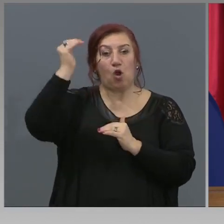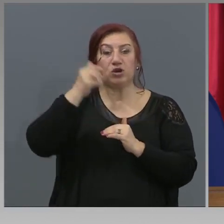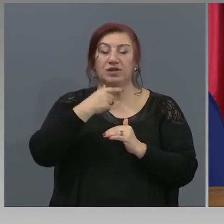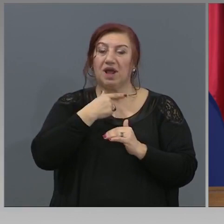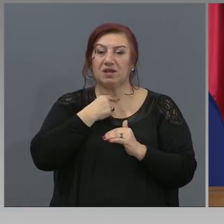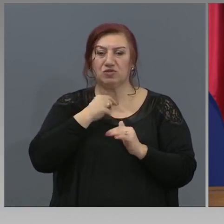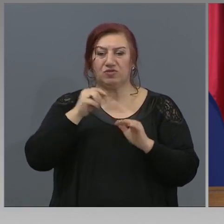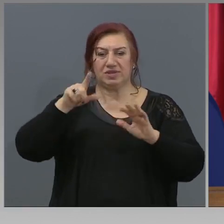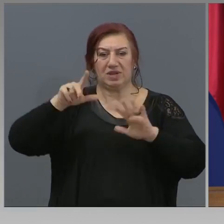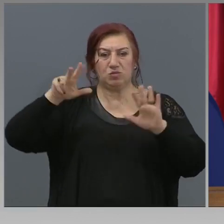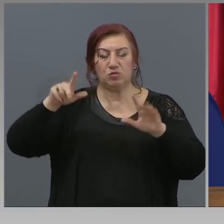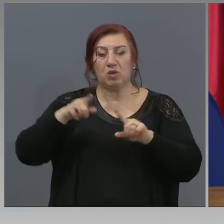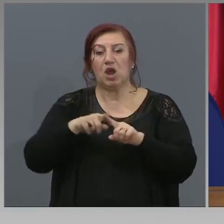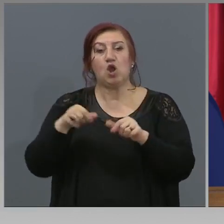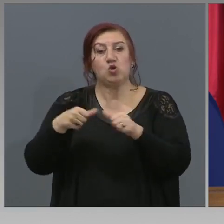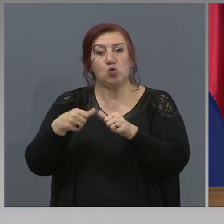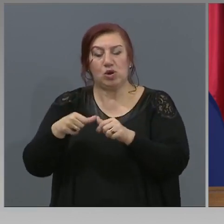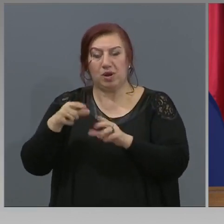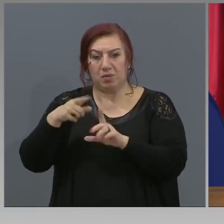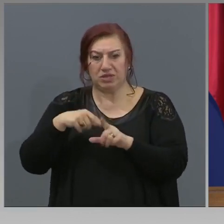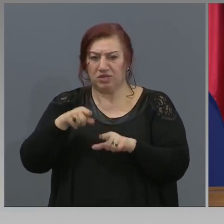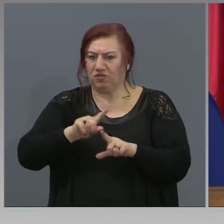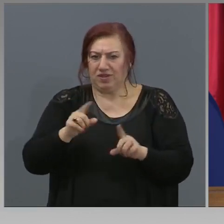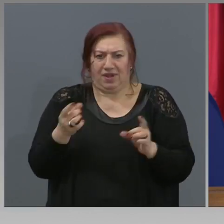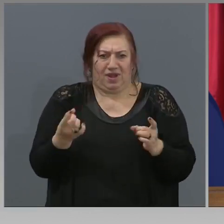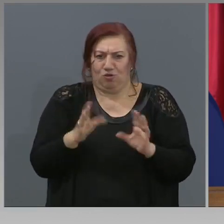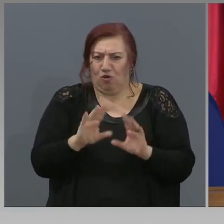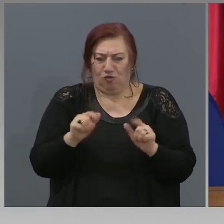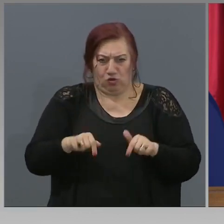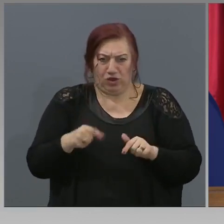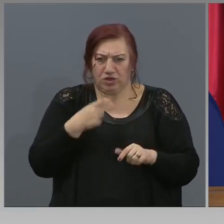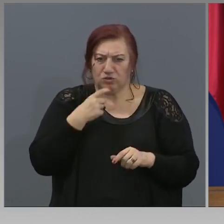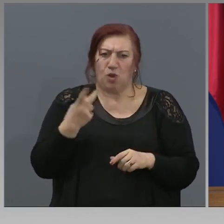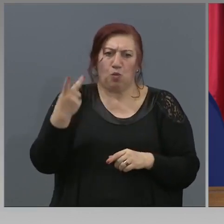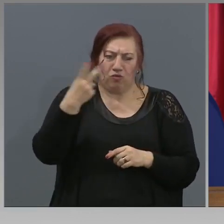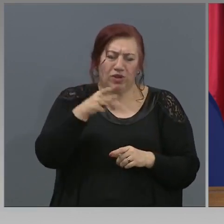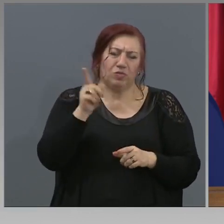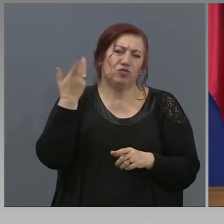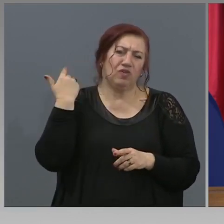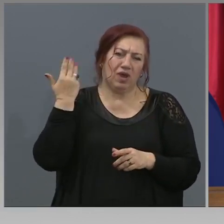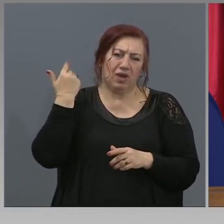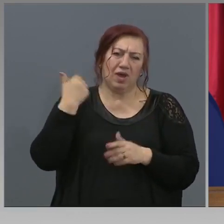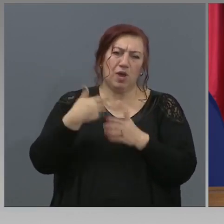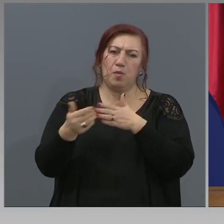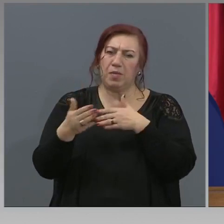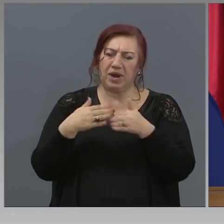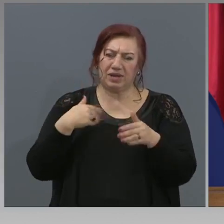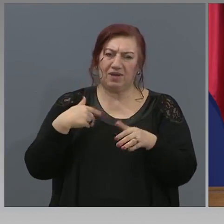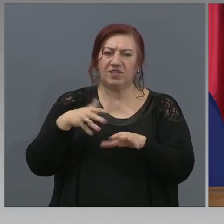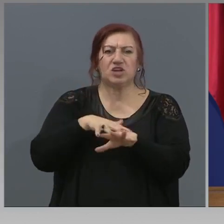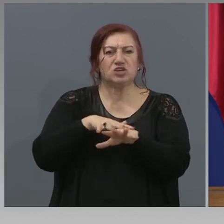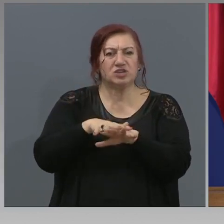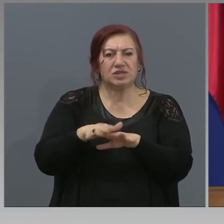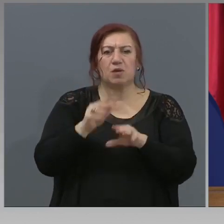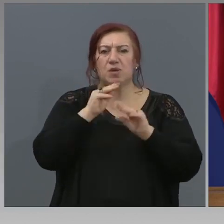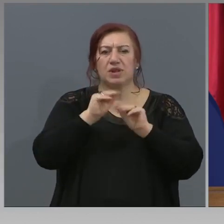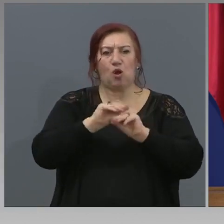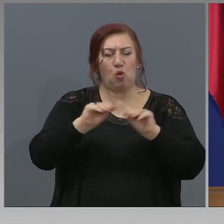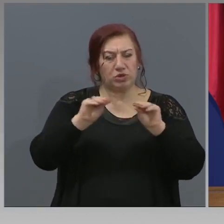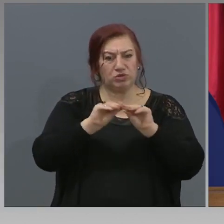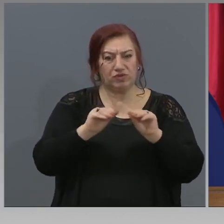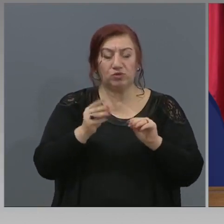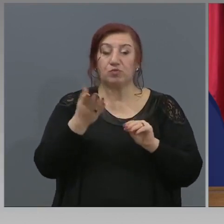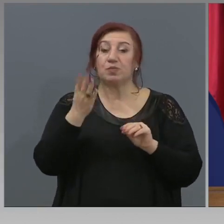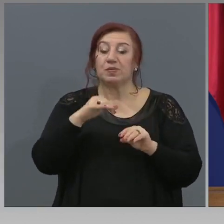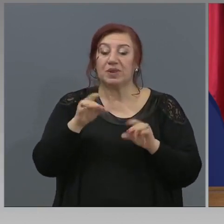юни месец. Това не е нещо ново през тази година, пак повтарям, а е практика в системата на образованието. Още